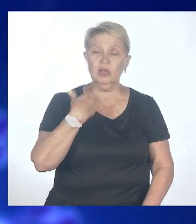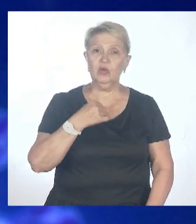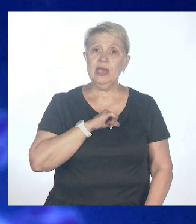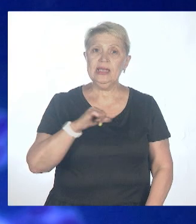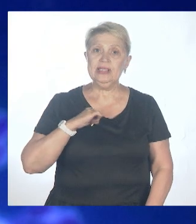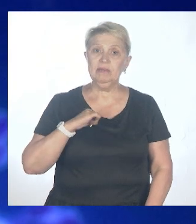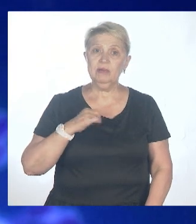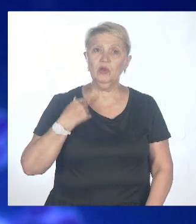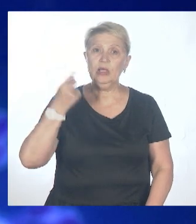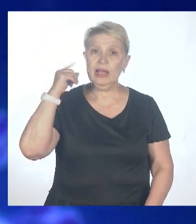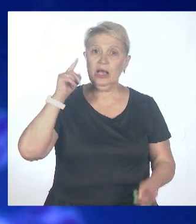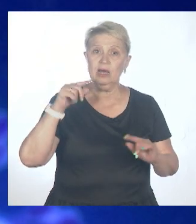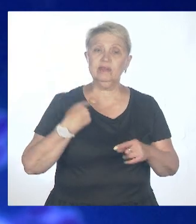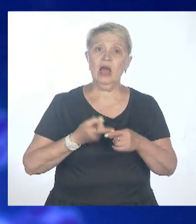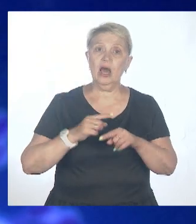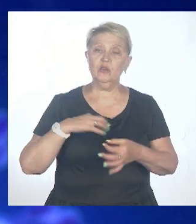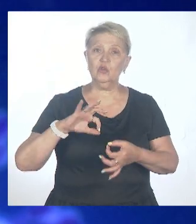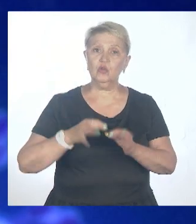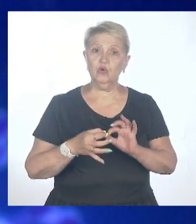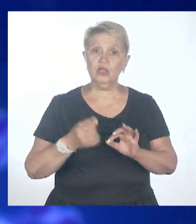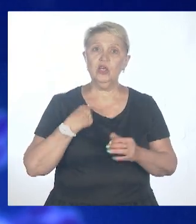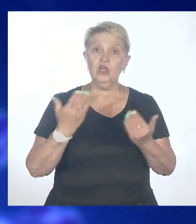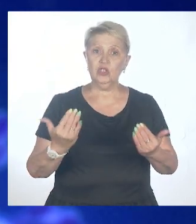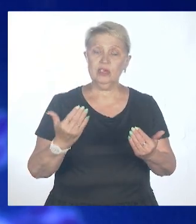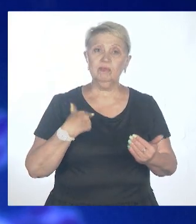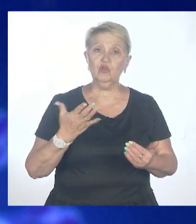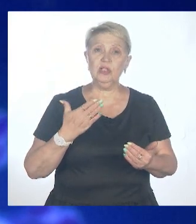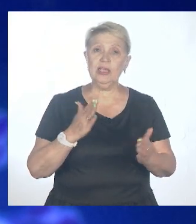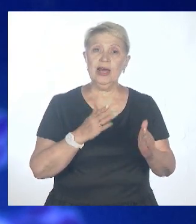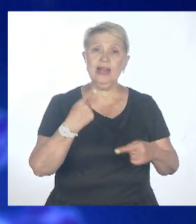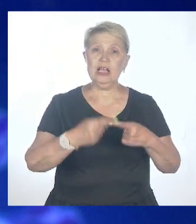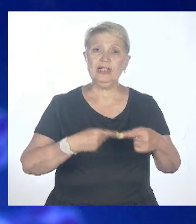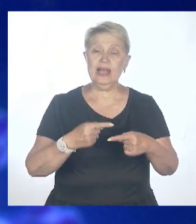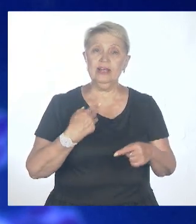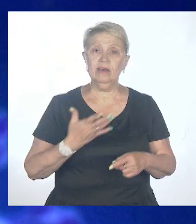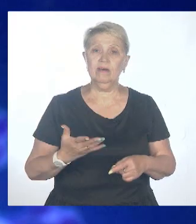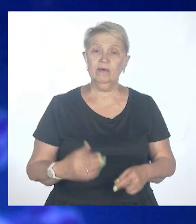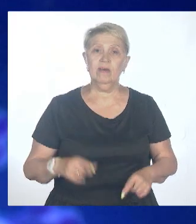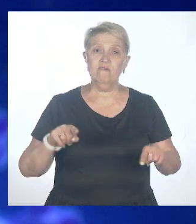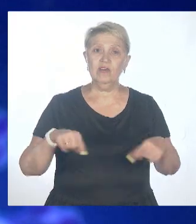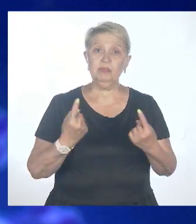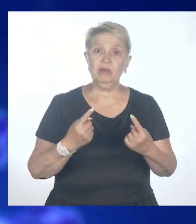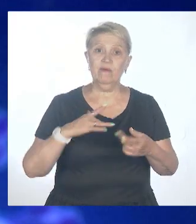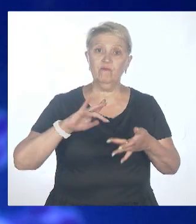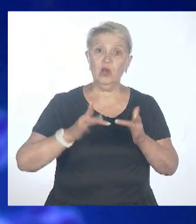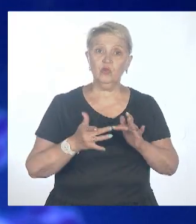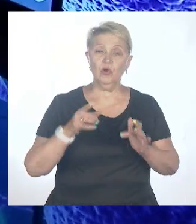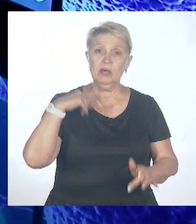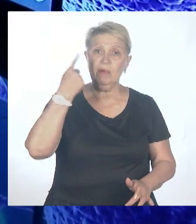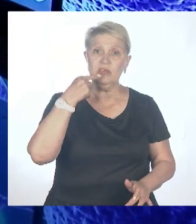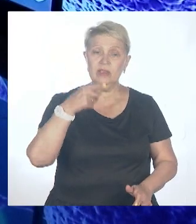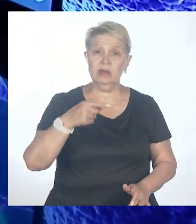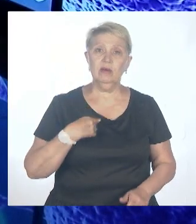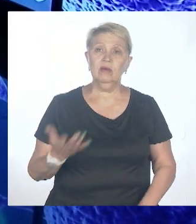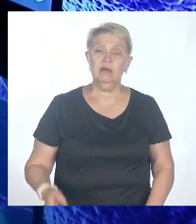сложно. Но мы сейчас примерно на стадии воспроизведения этих возможностей в электронном виде. Не исключено, что получится. Но